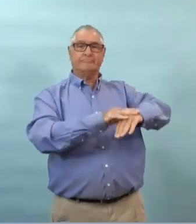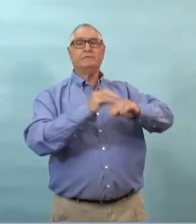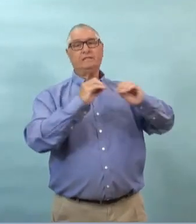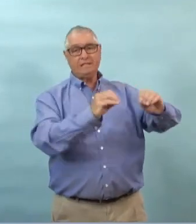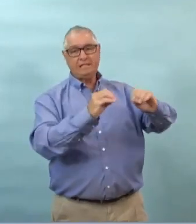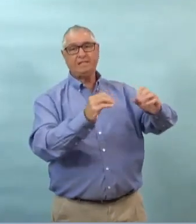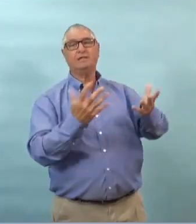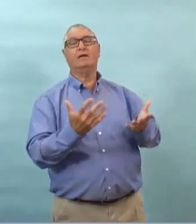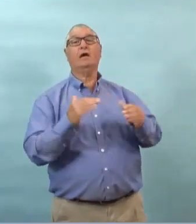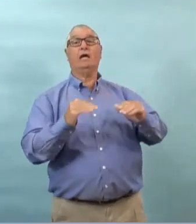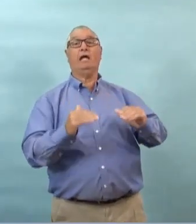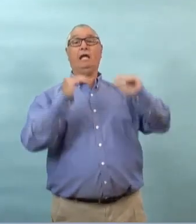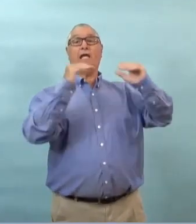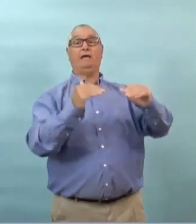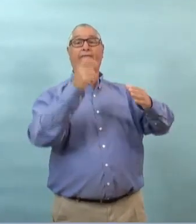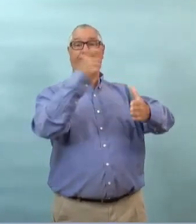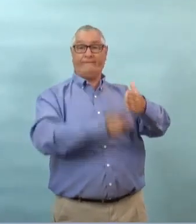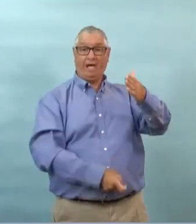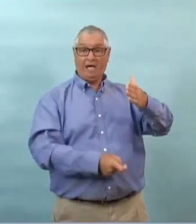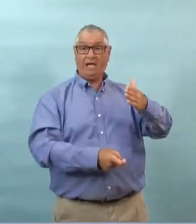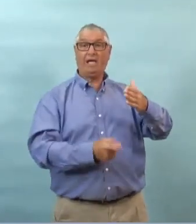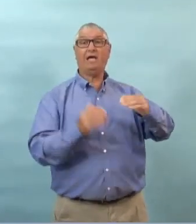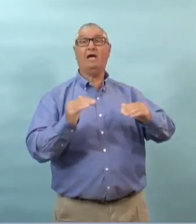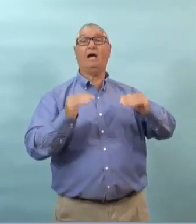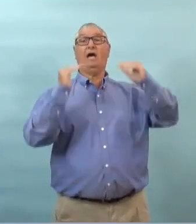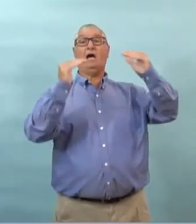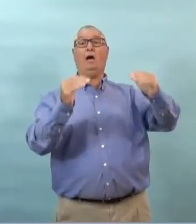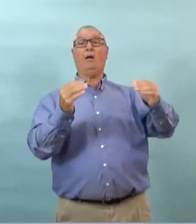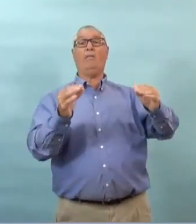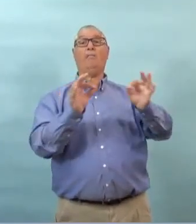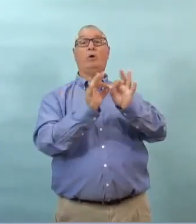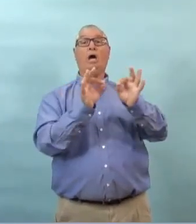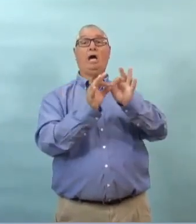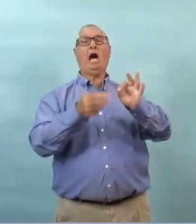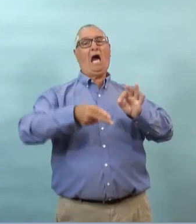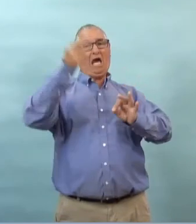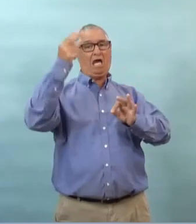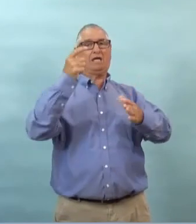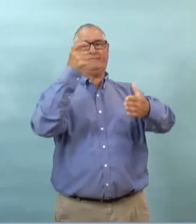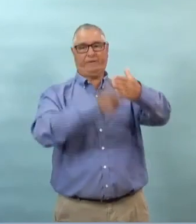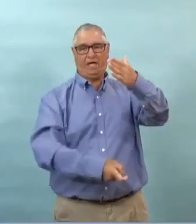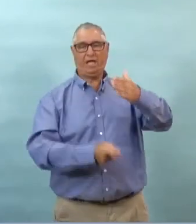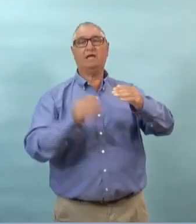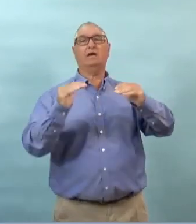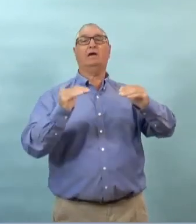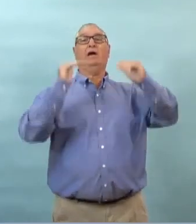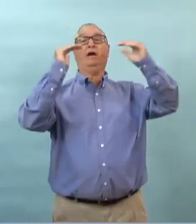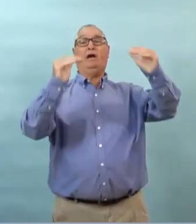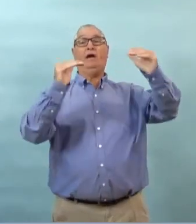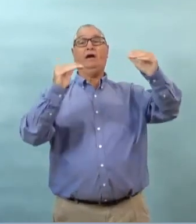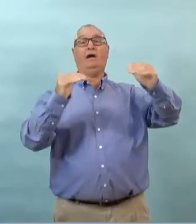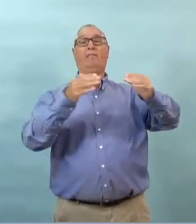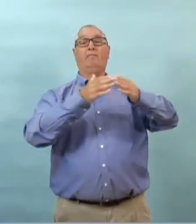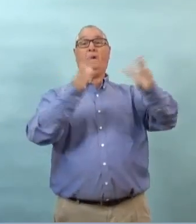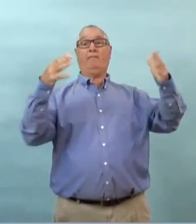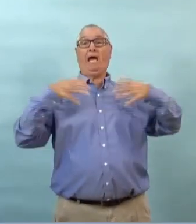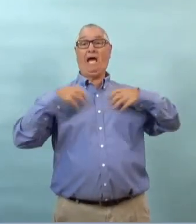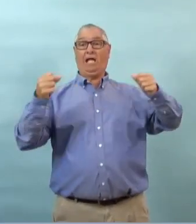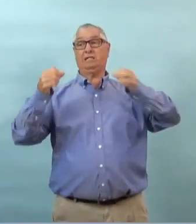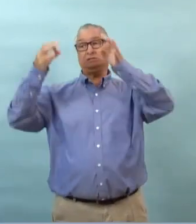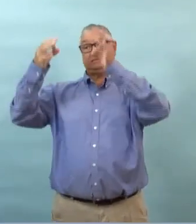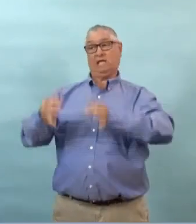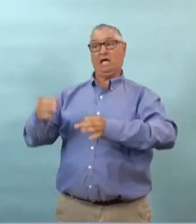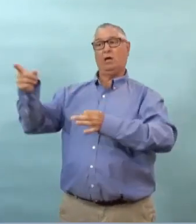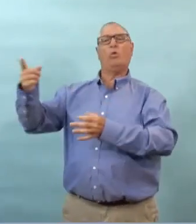par la première étape ensuite il y aurait des amendes qui pourraient augmenter on parle ici du montant et ensuite